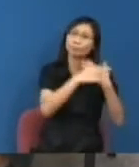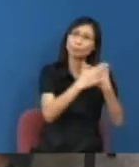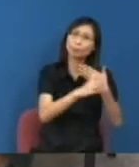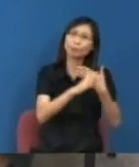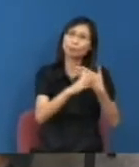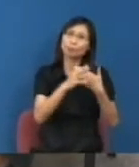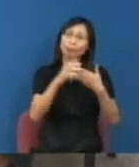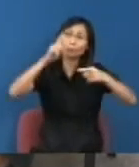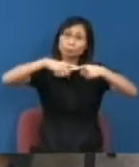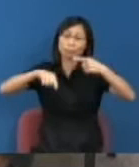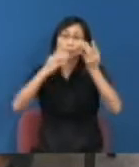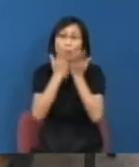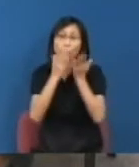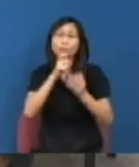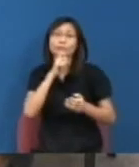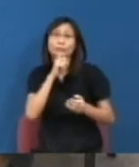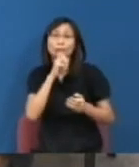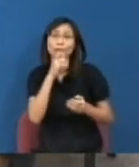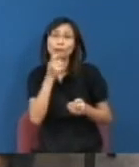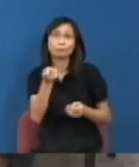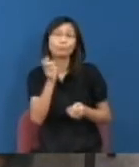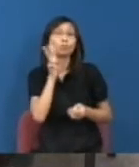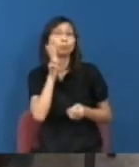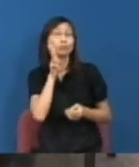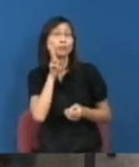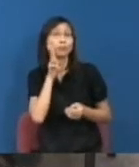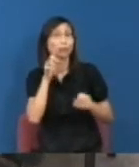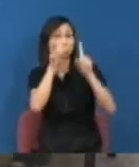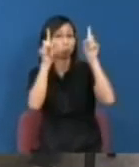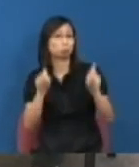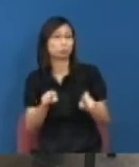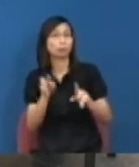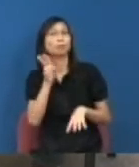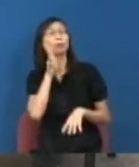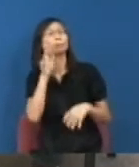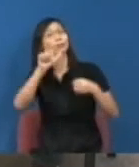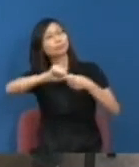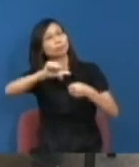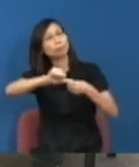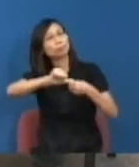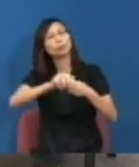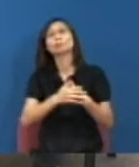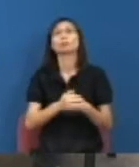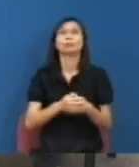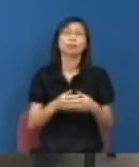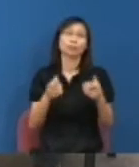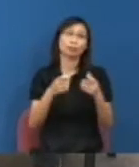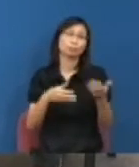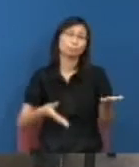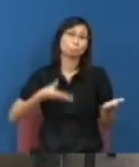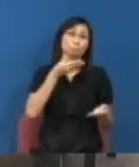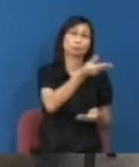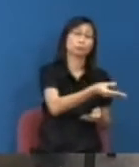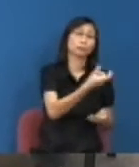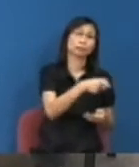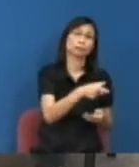校都有類似的問題譬如大學裏面的酒樓倒閉了然後遣散費甚麼都沒有給